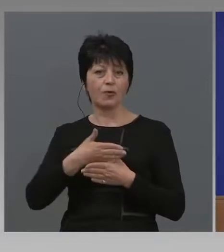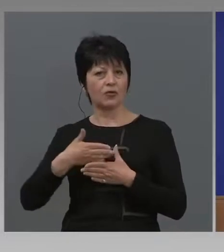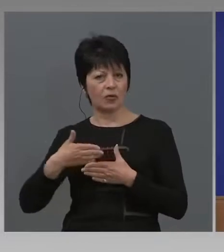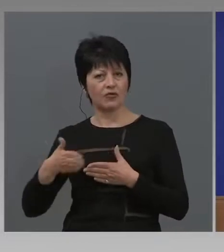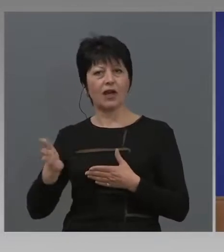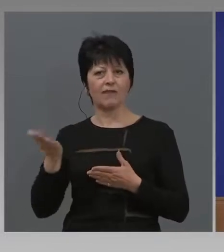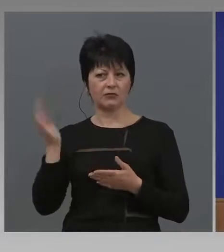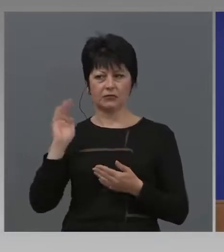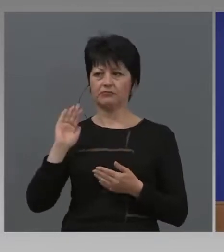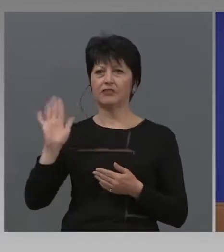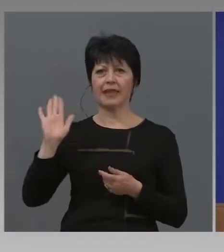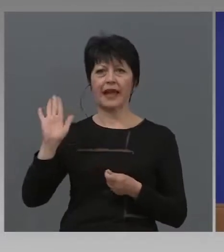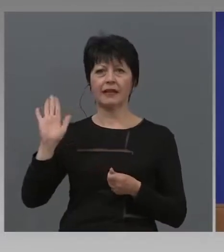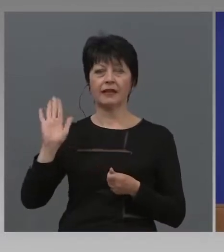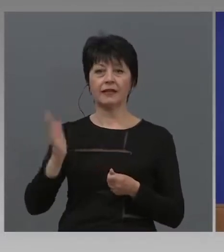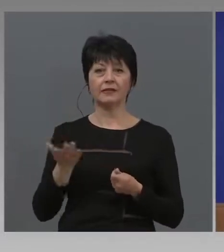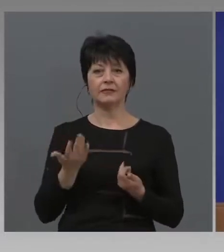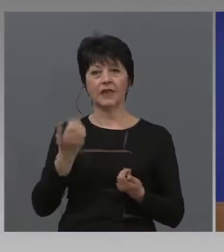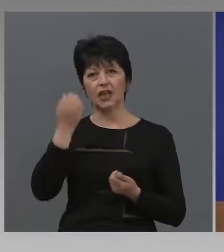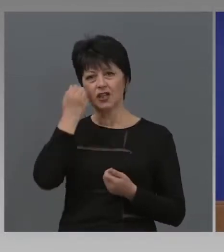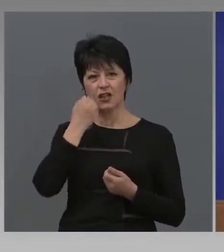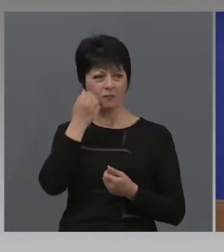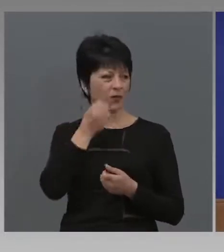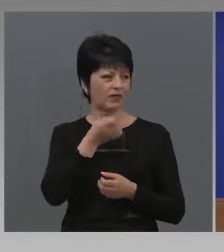нататъка. Използвам случая